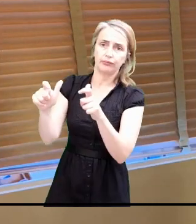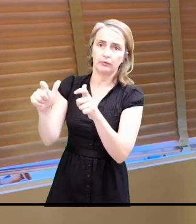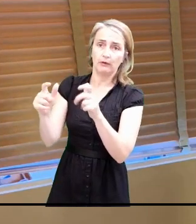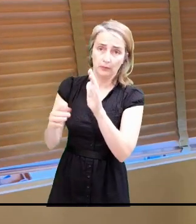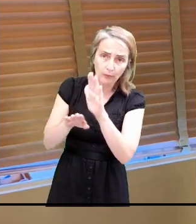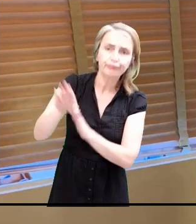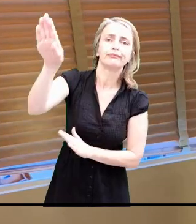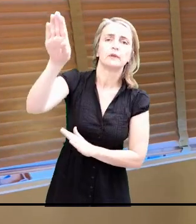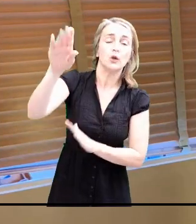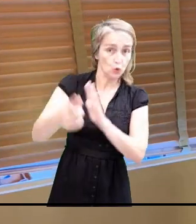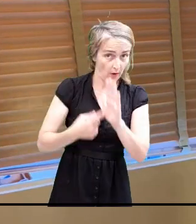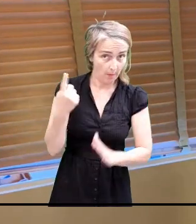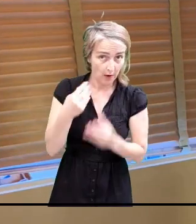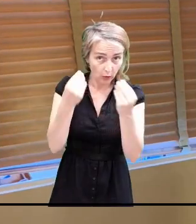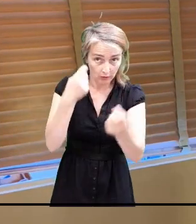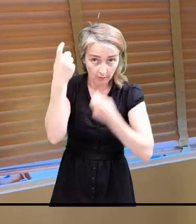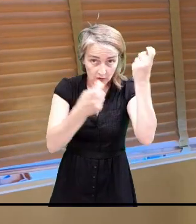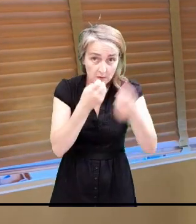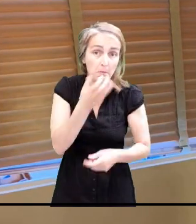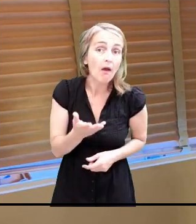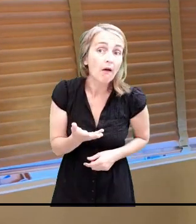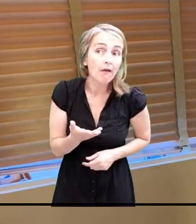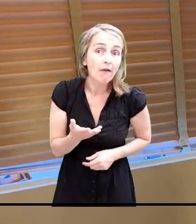Je répète pour que vous réfléchissiez bien.